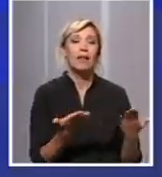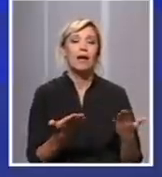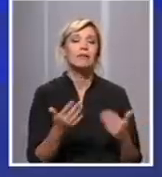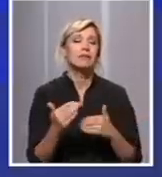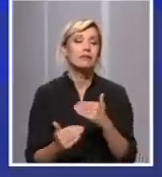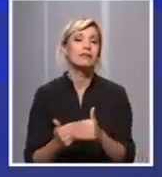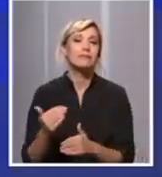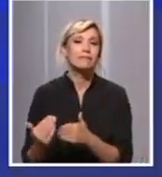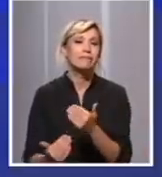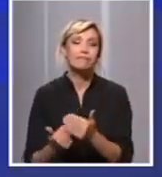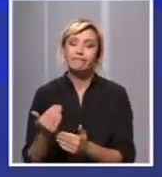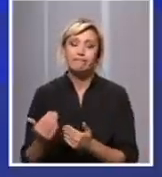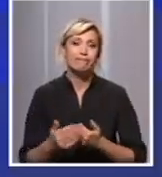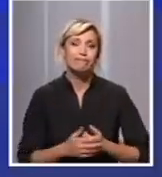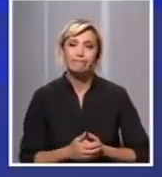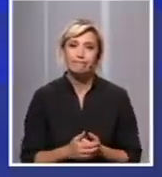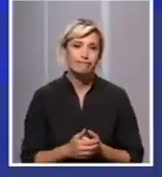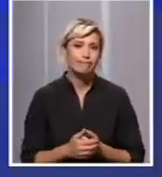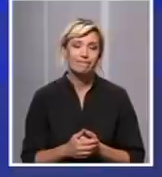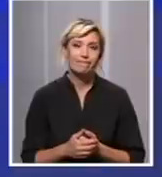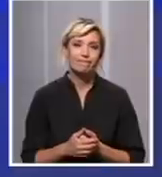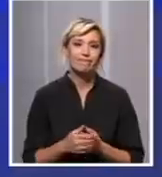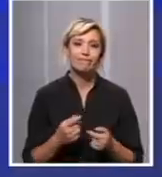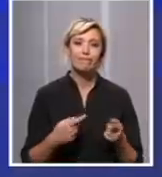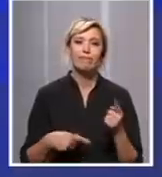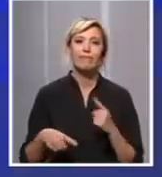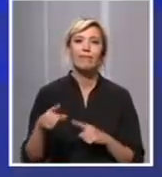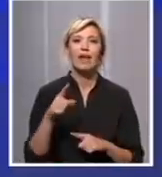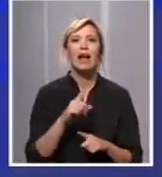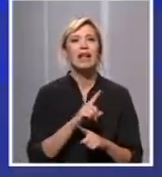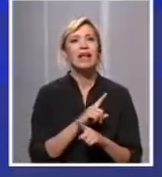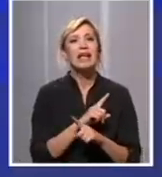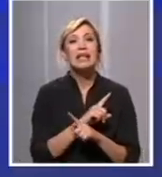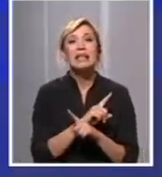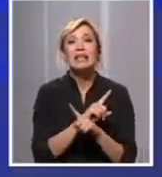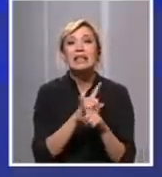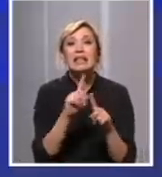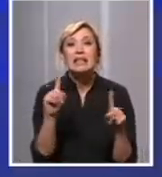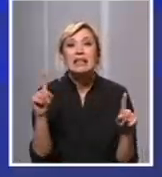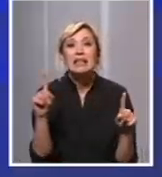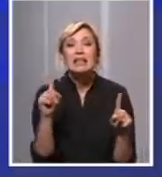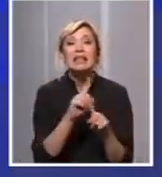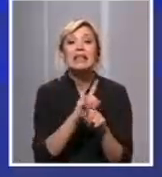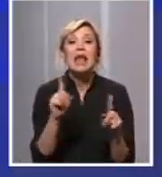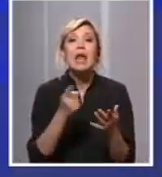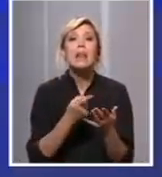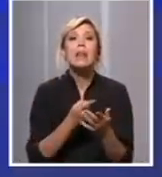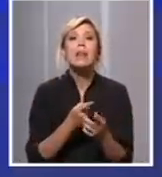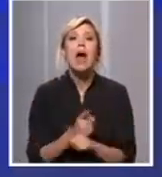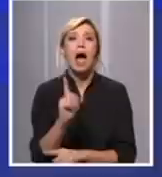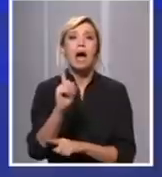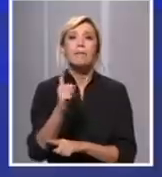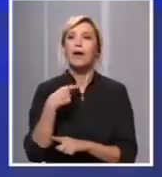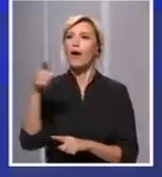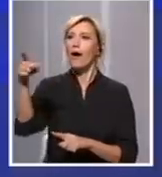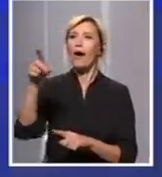Ali ne smemo ni u kom slučaju da se namerno izlažemo riziku od obolevanja. Jeste činjenice